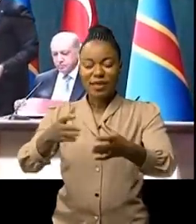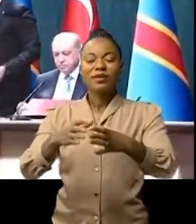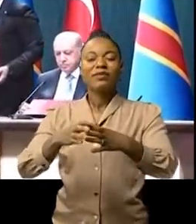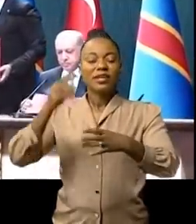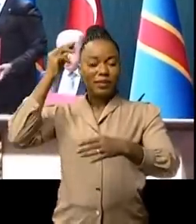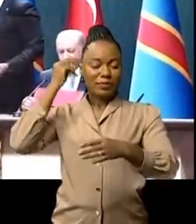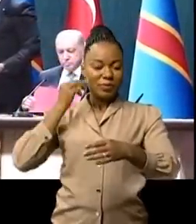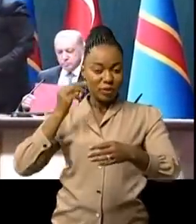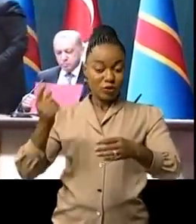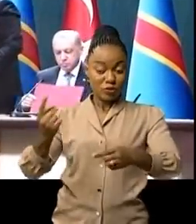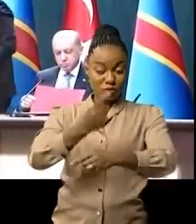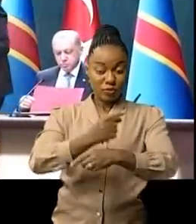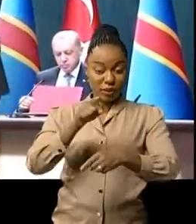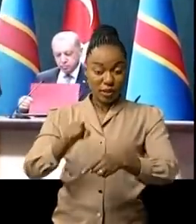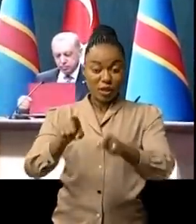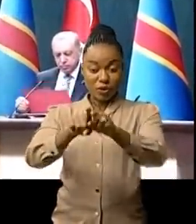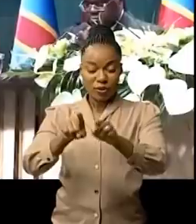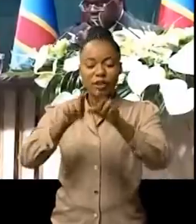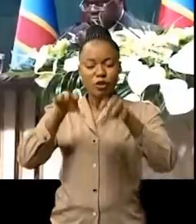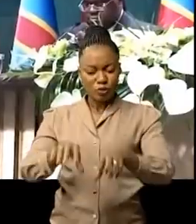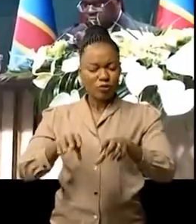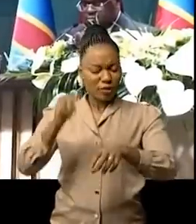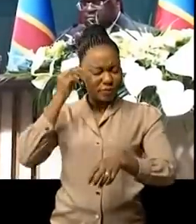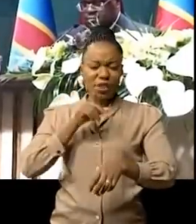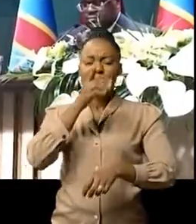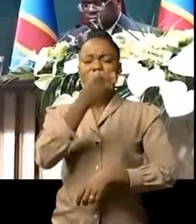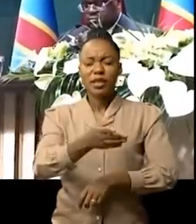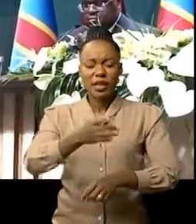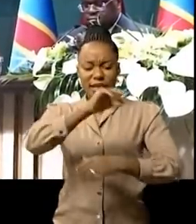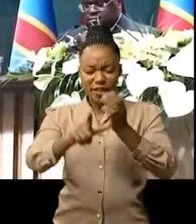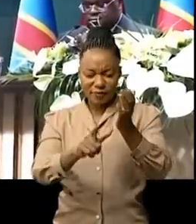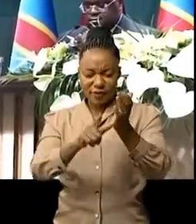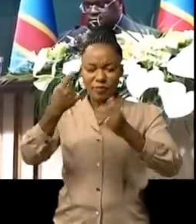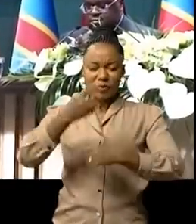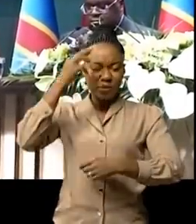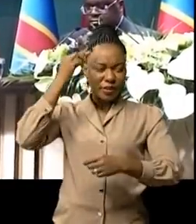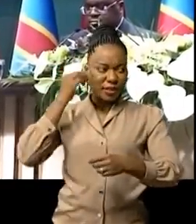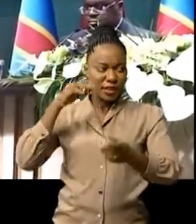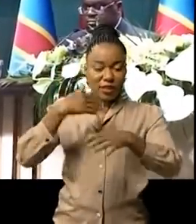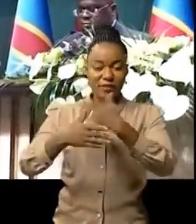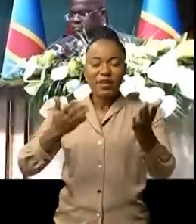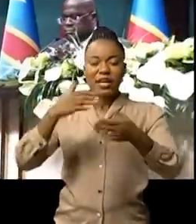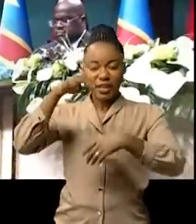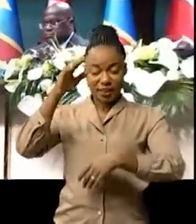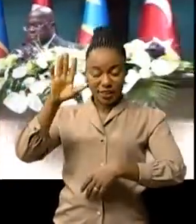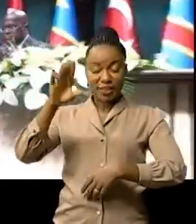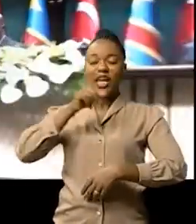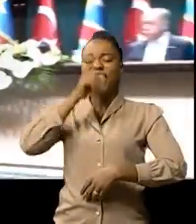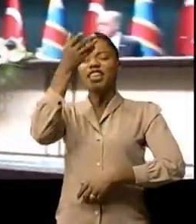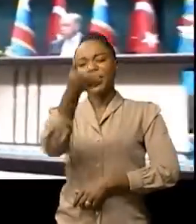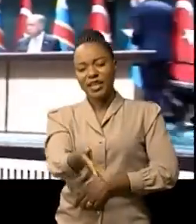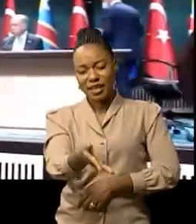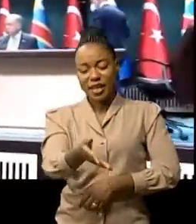signée ce jour avec leurs homologues congolais, le vice-premier ministre ministre des Affaires étrangères Christophe Lutondoula